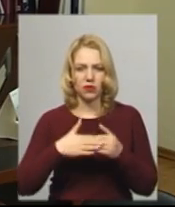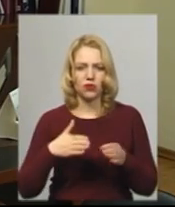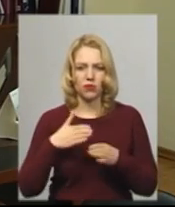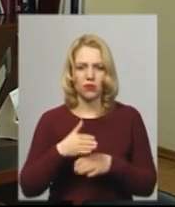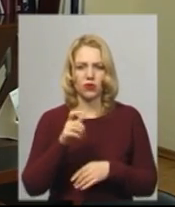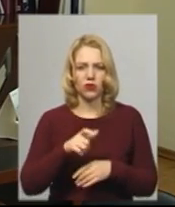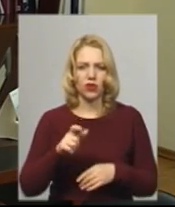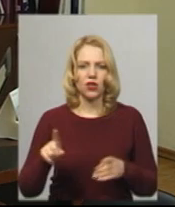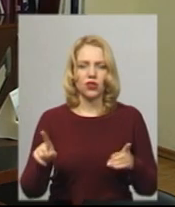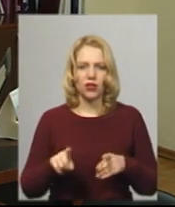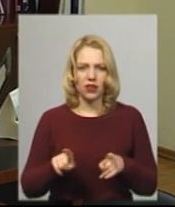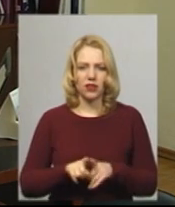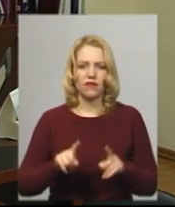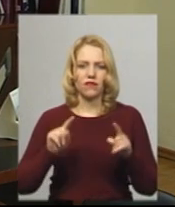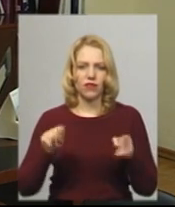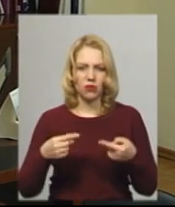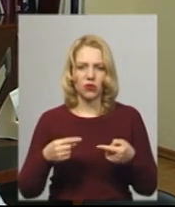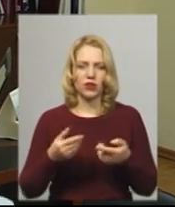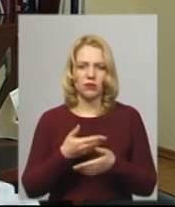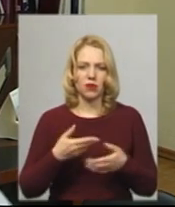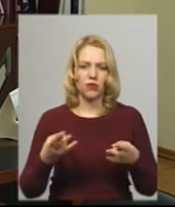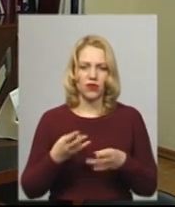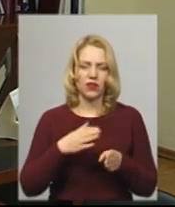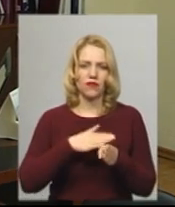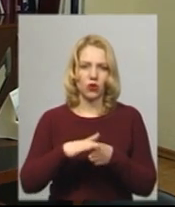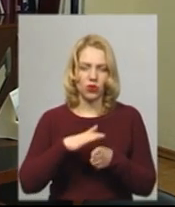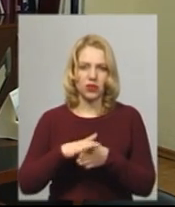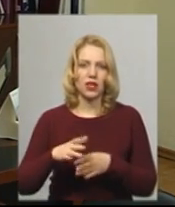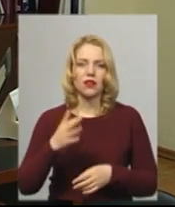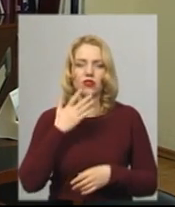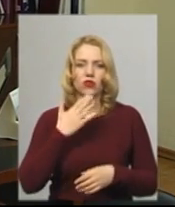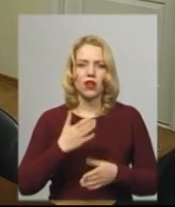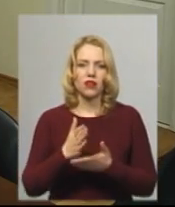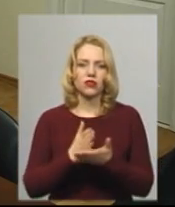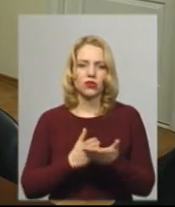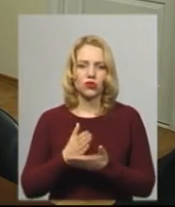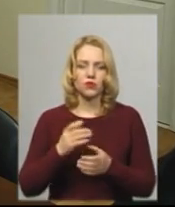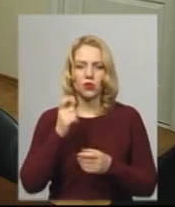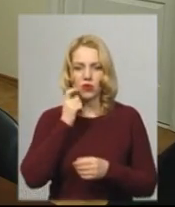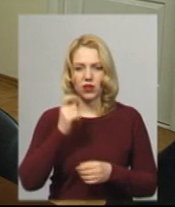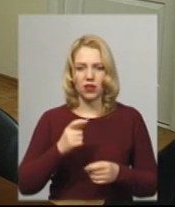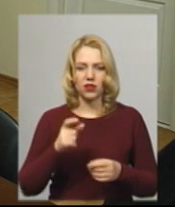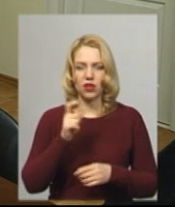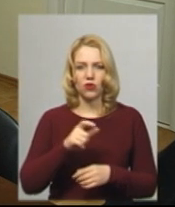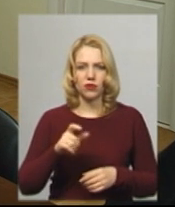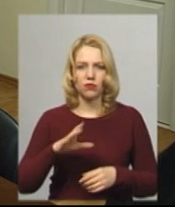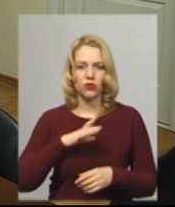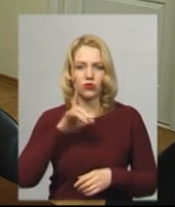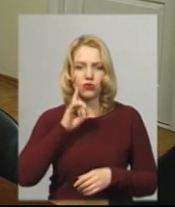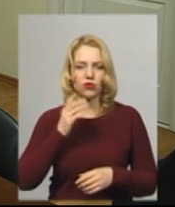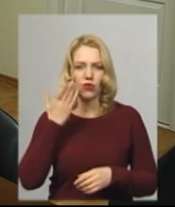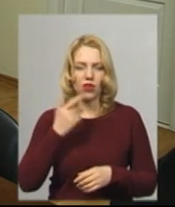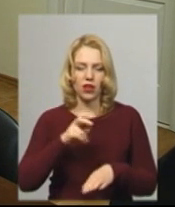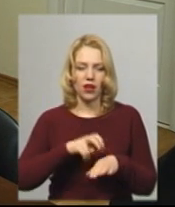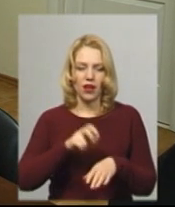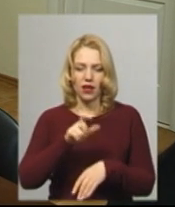такі вимоги ми повинні виконати вимоги Національної служби здорової України. Звісно, людям було зручно, коли лікарі були там.